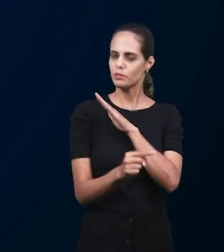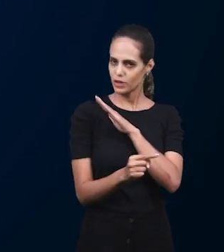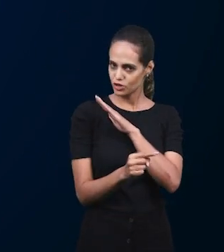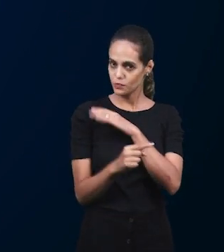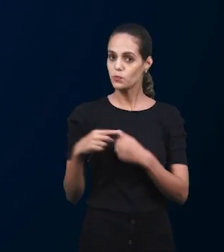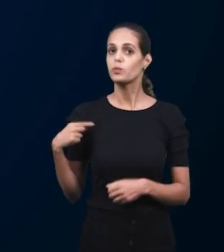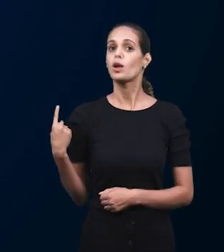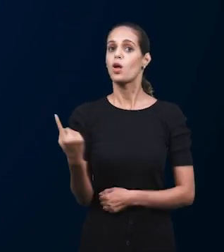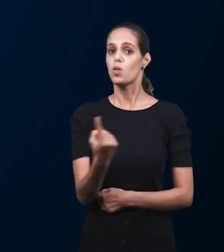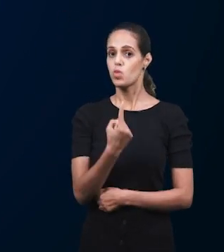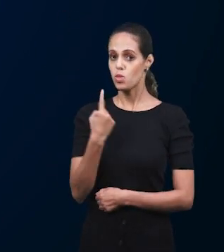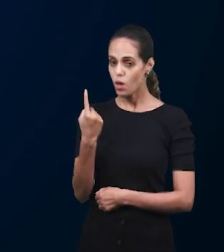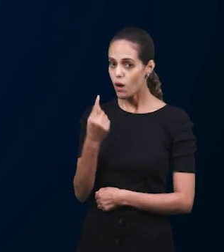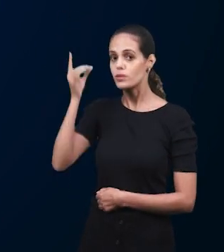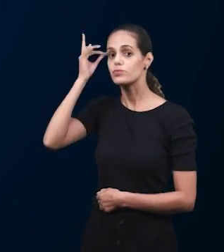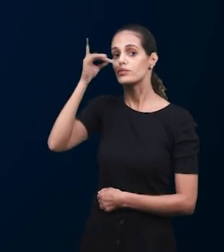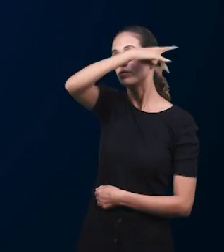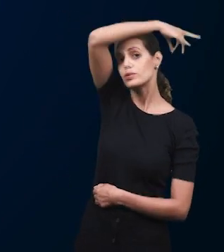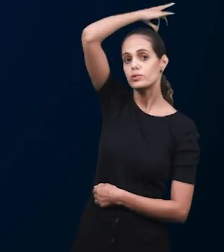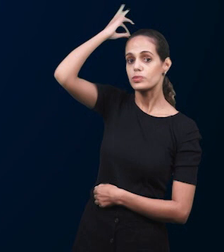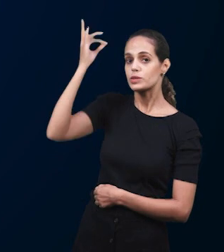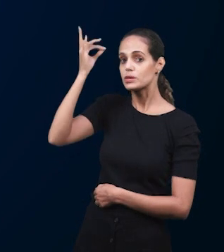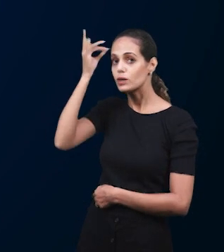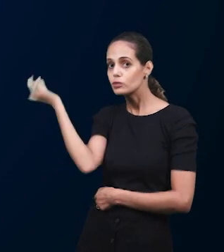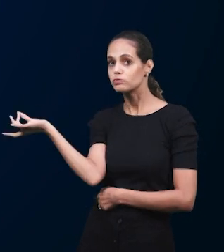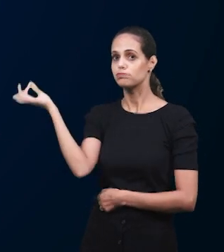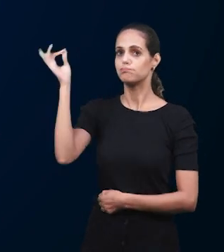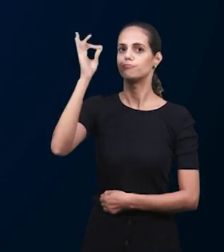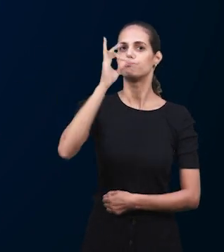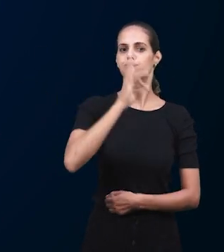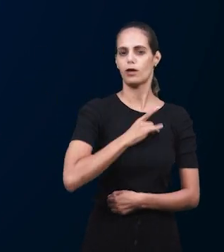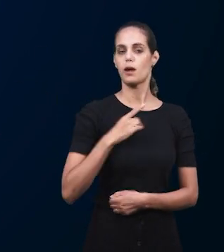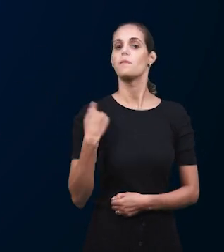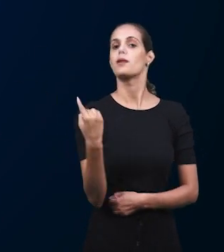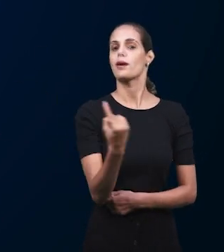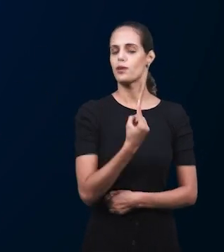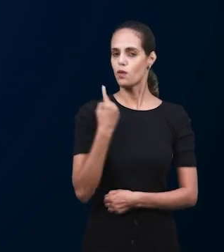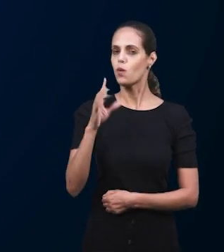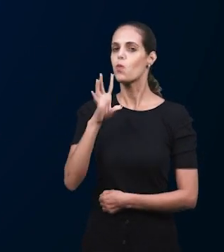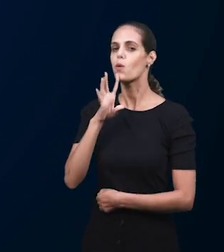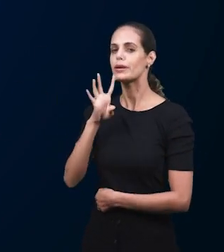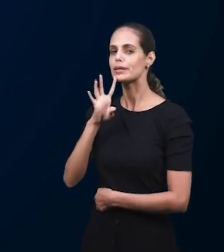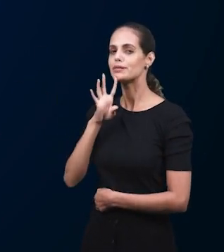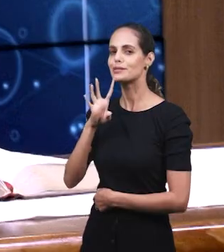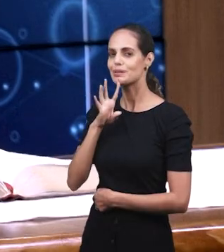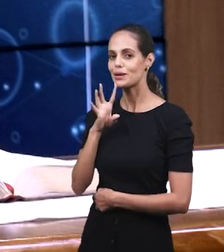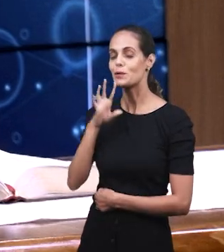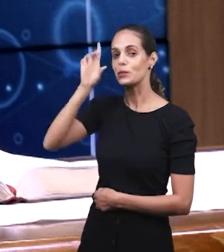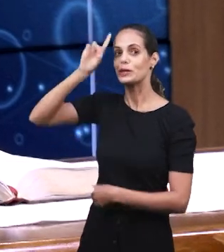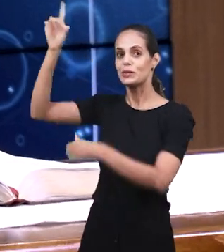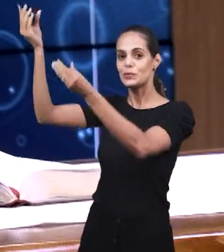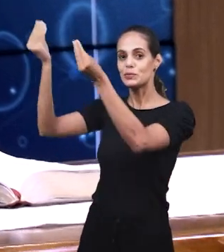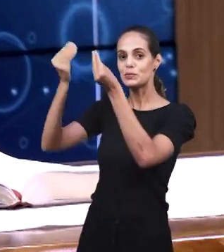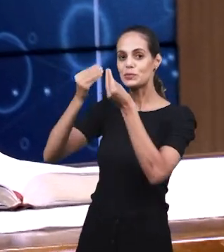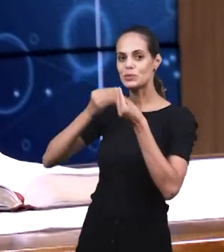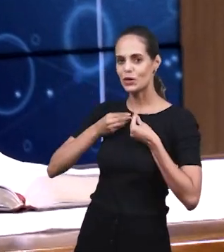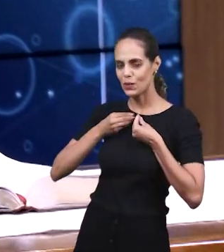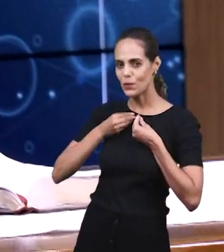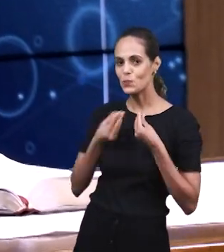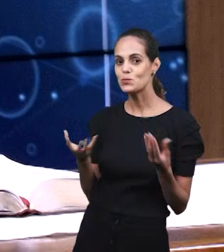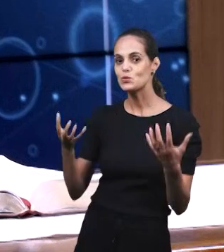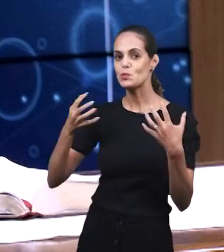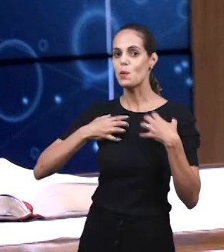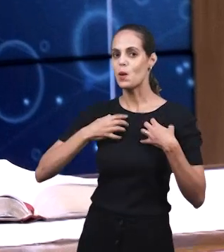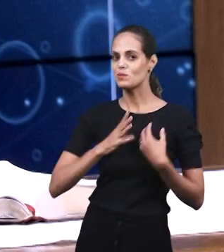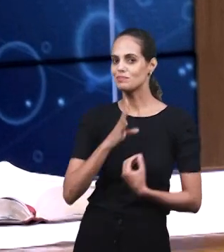который пришел от Господа, чтобы мы знали, что было даровано нам Богом.